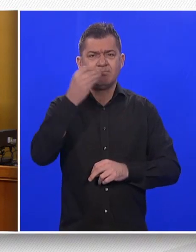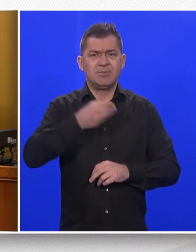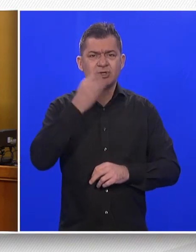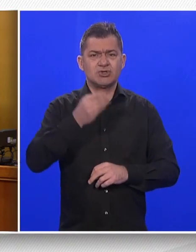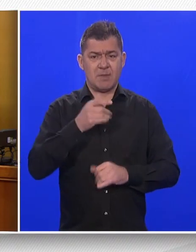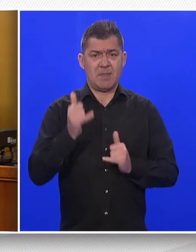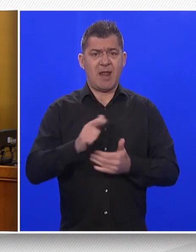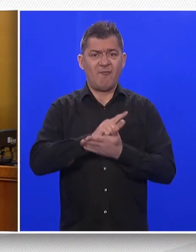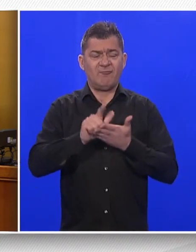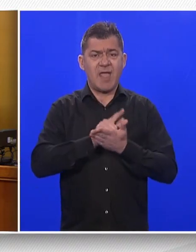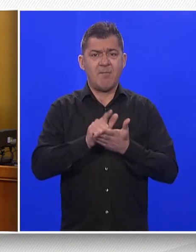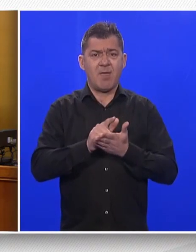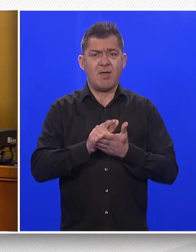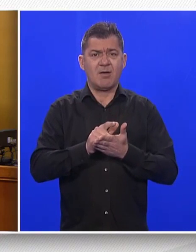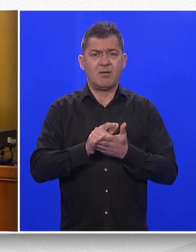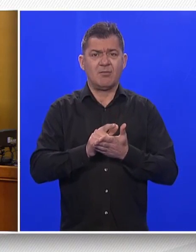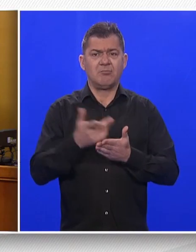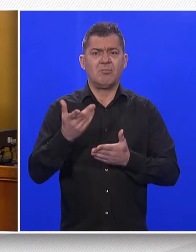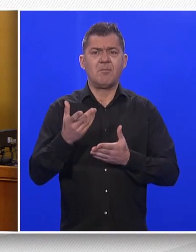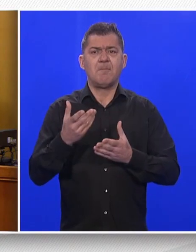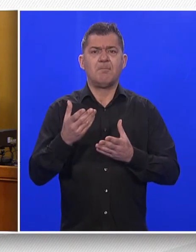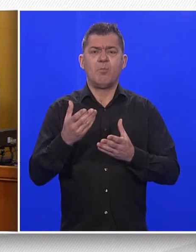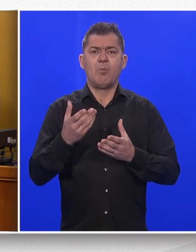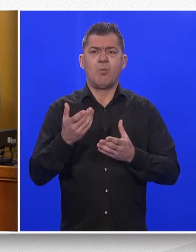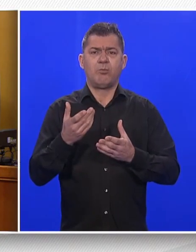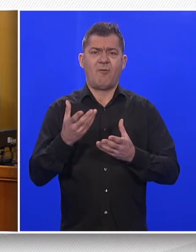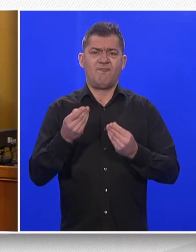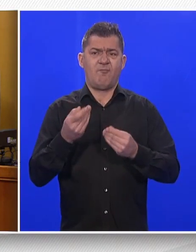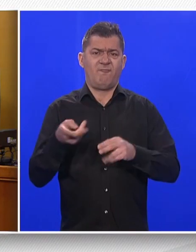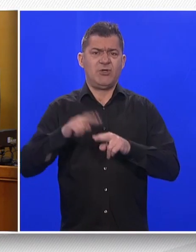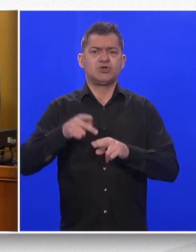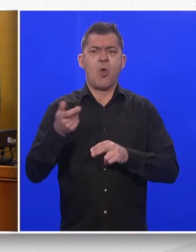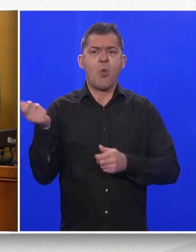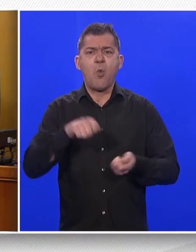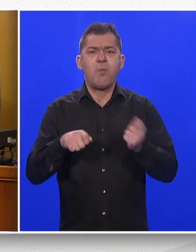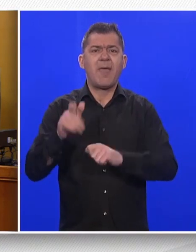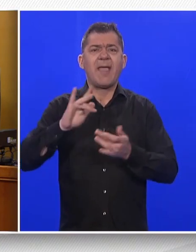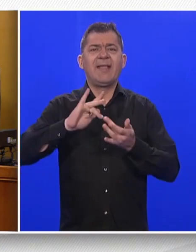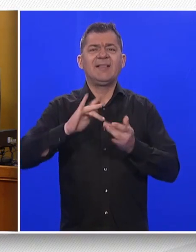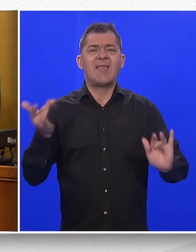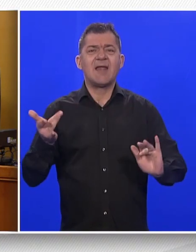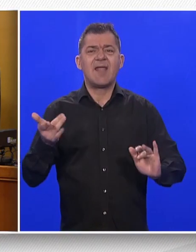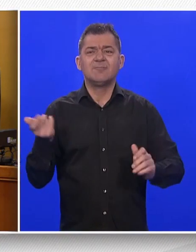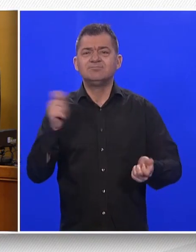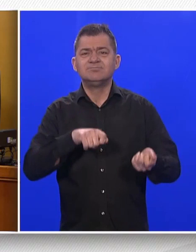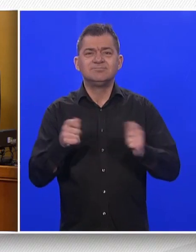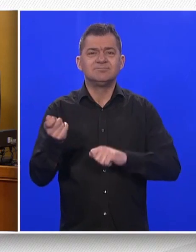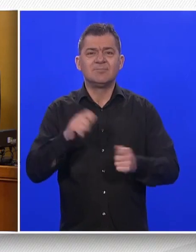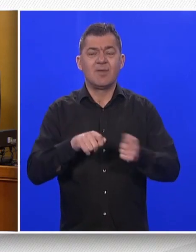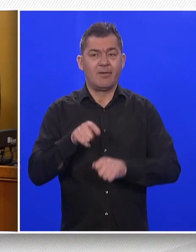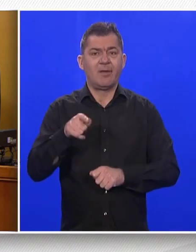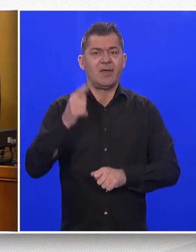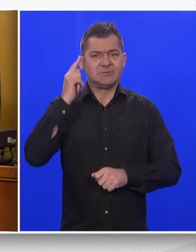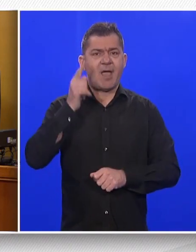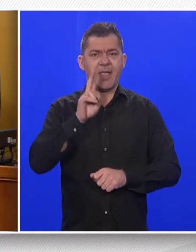današnje vrijeme puno više se kupuje preko interneta, znači online i slično, gdje često zna biti i